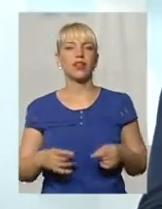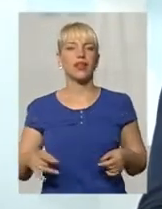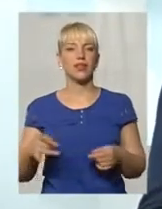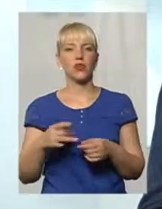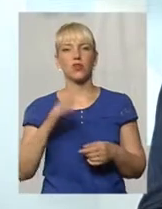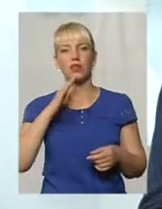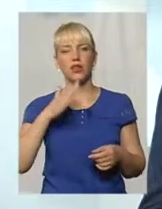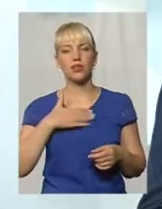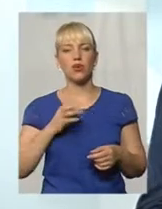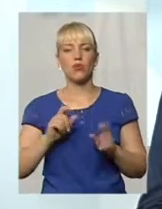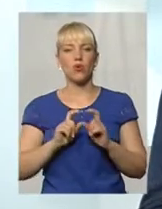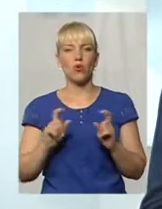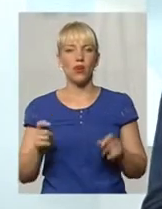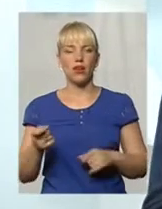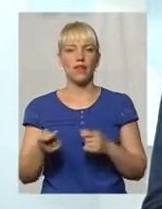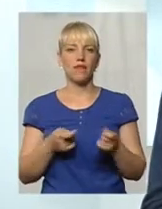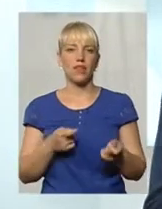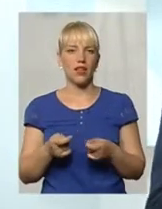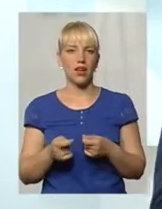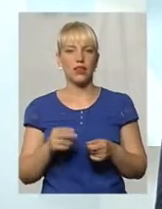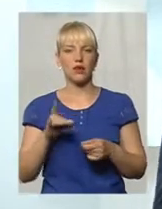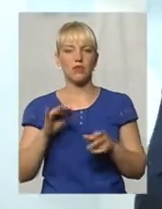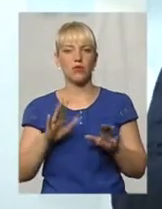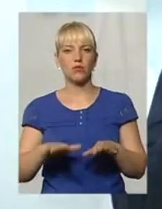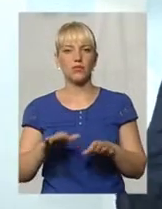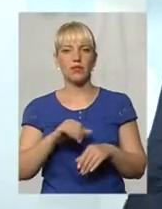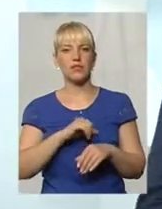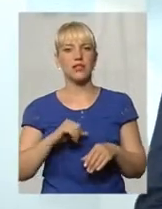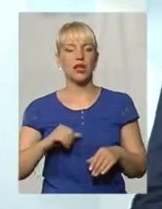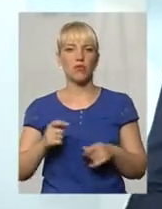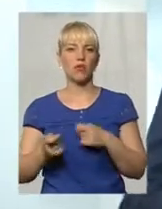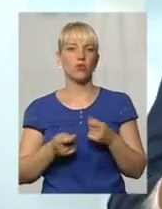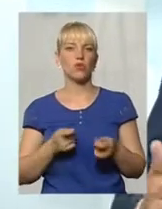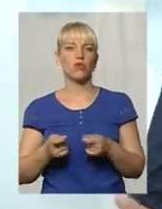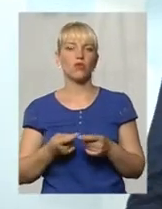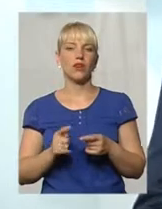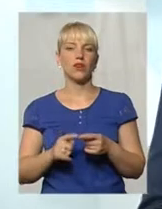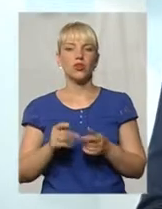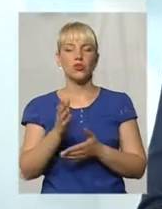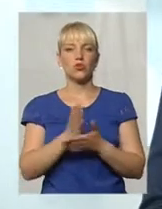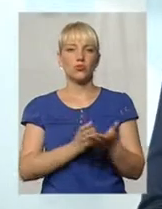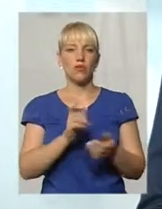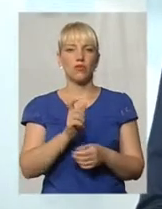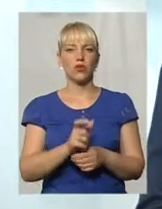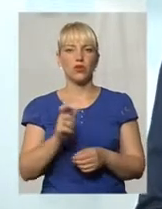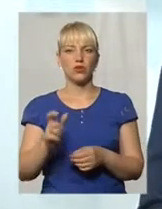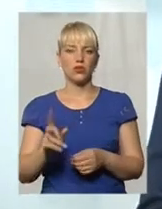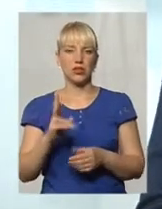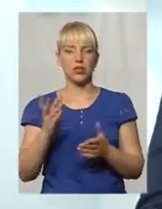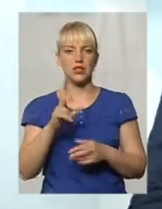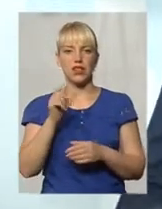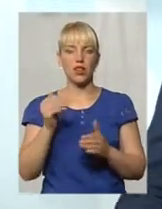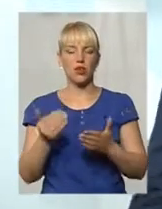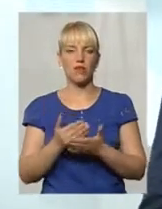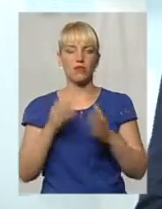про органи влади і місцевого самоврядування, тому числі службових осіб, на які зараз відповідно новим законодавством,